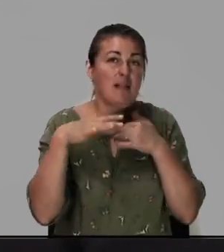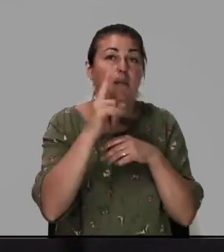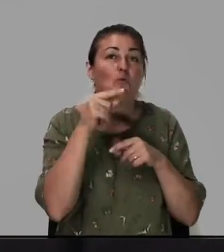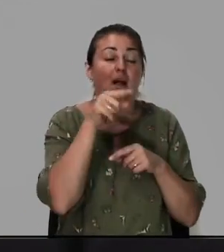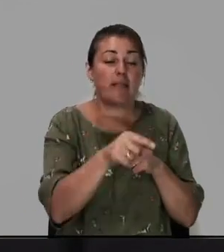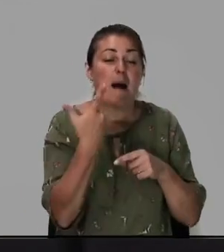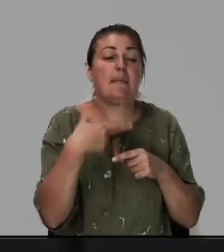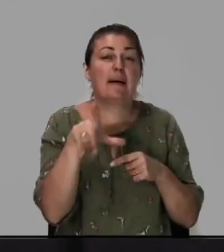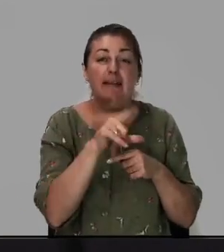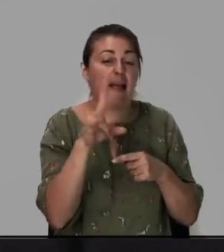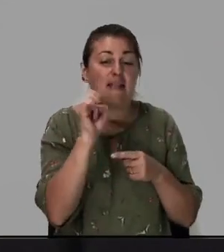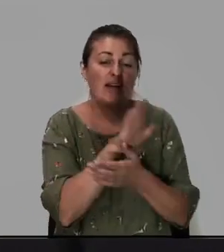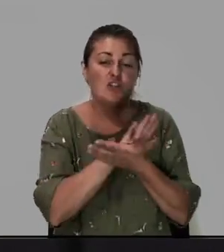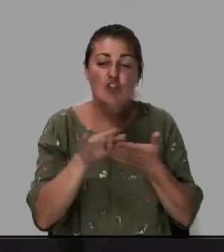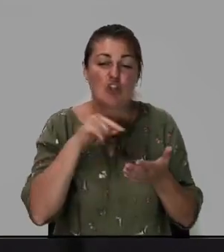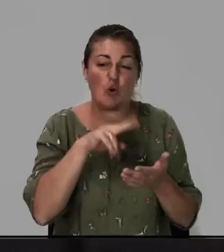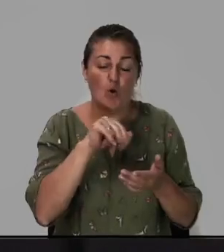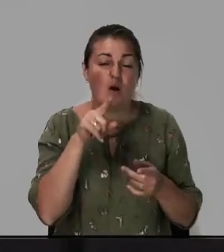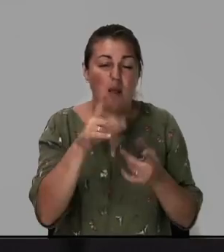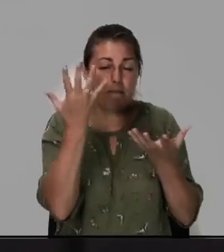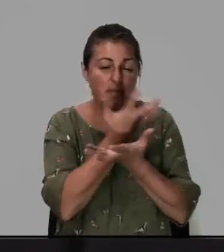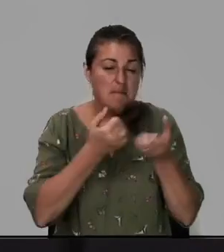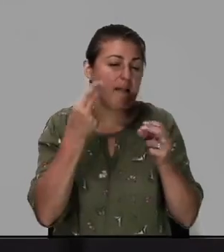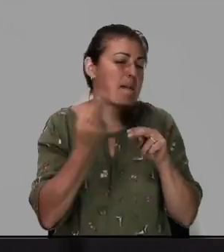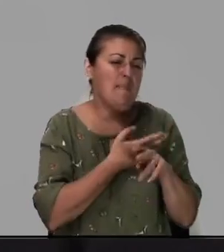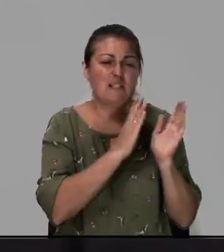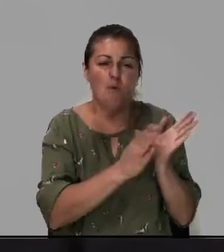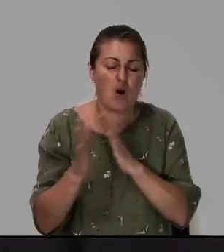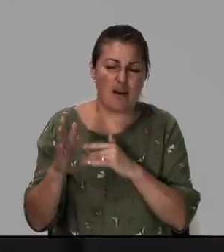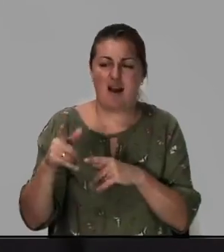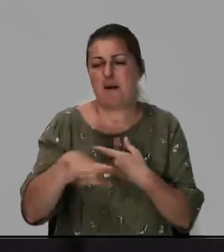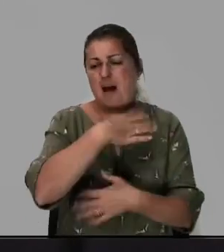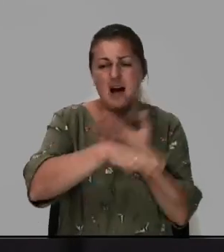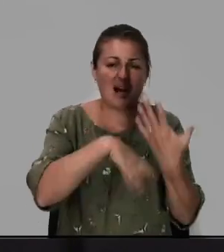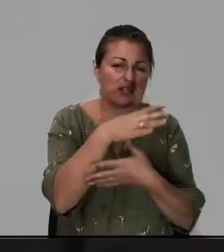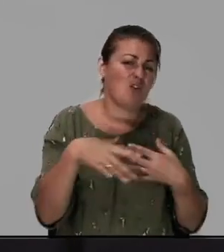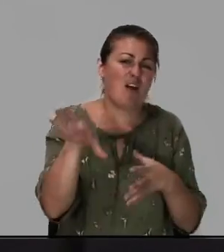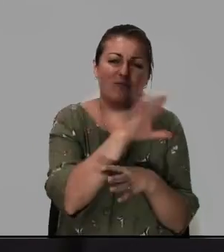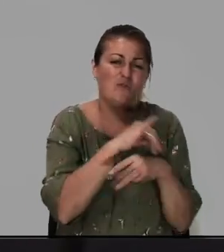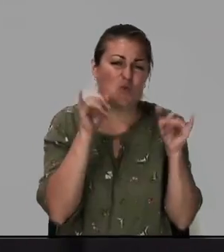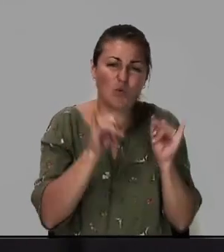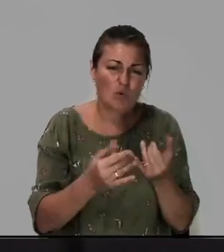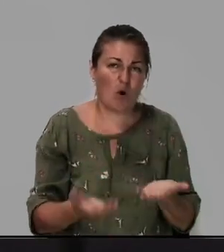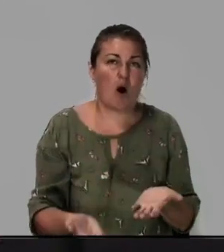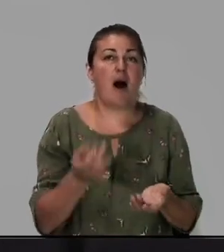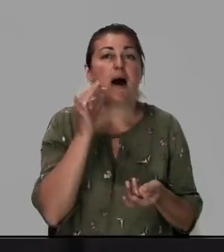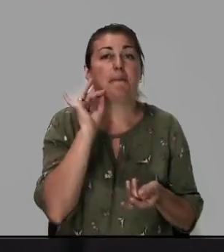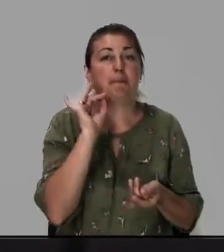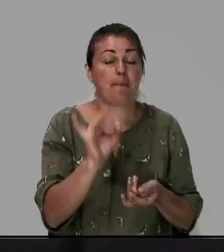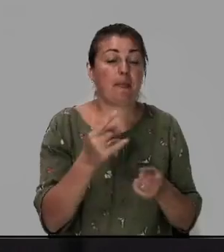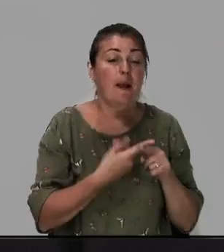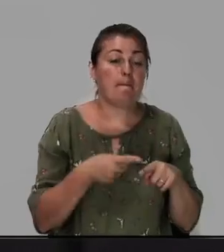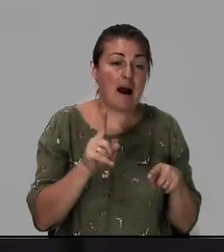там, где дух нечистый, там тьма, там беспорядок, там неустройство, там все худое. И поэтому